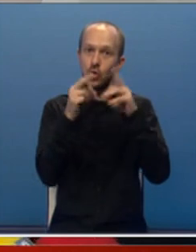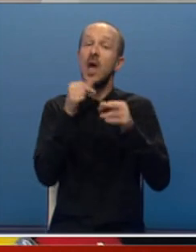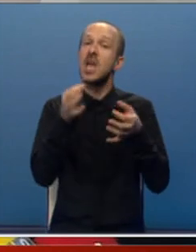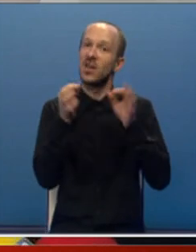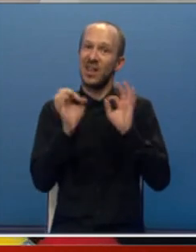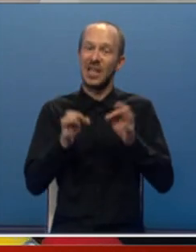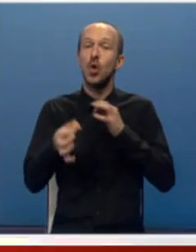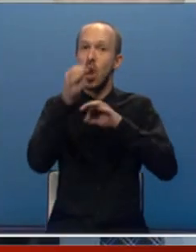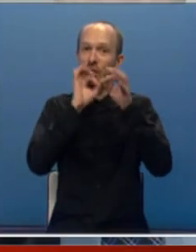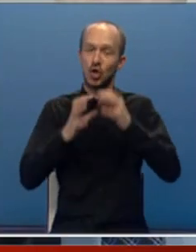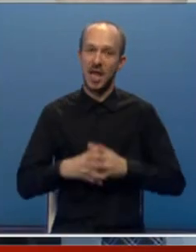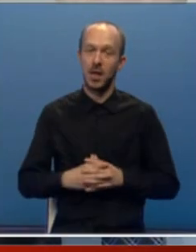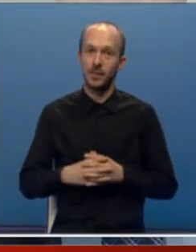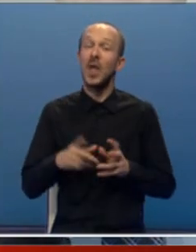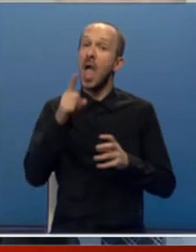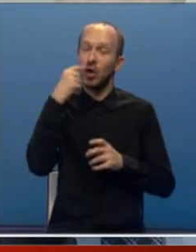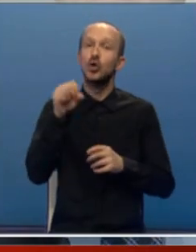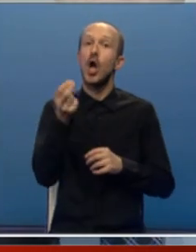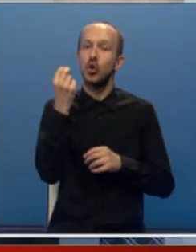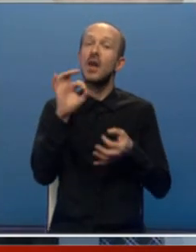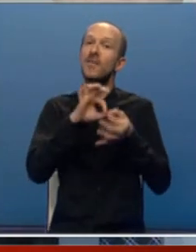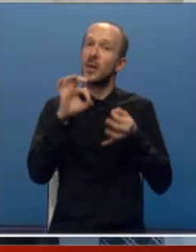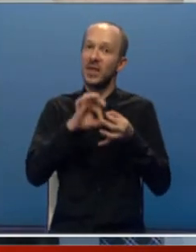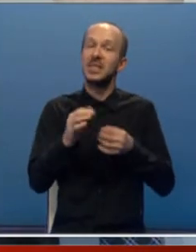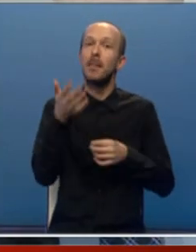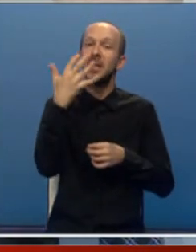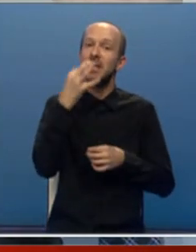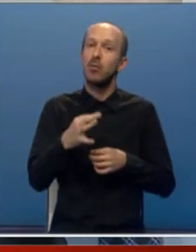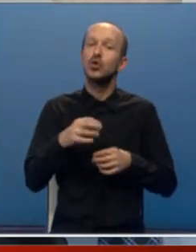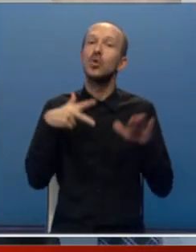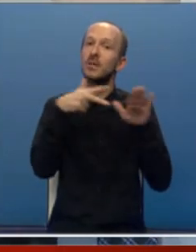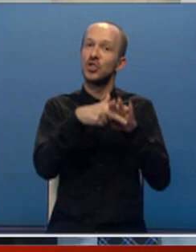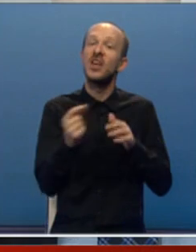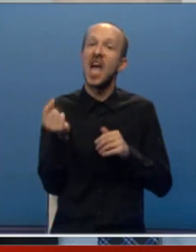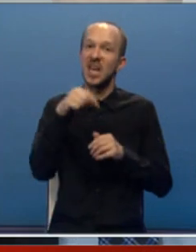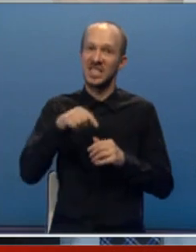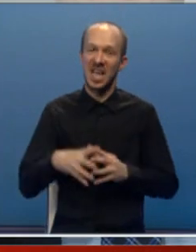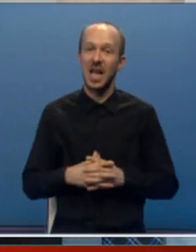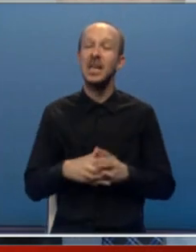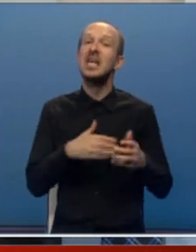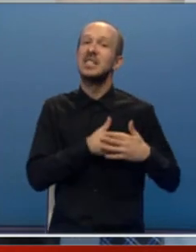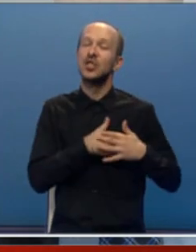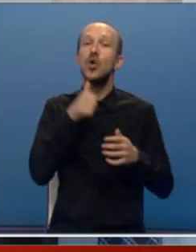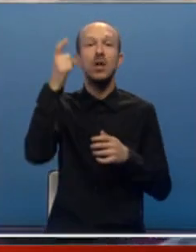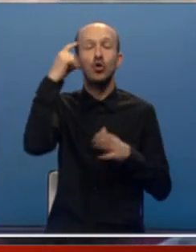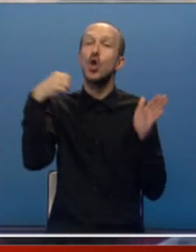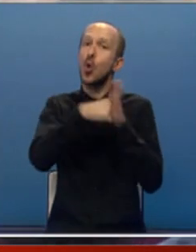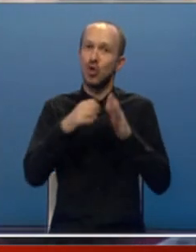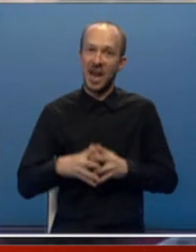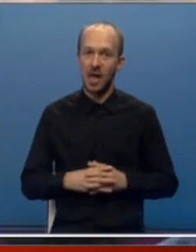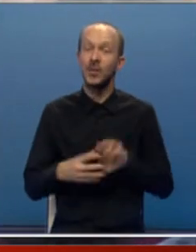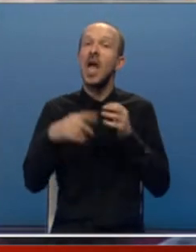i kvalitetno liječenje. Kazu da dobra prevencija je 50% sprečavanje naštanka i srčanog i moždanog udara.